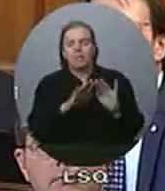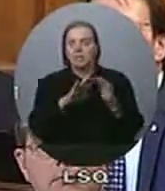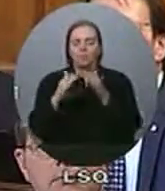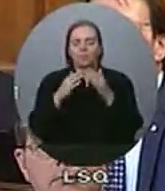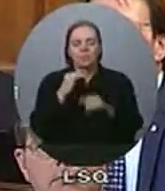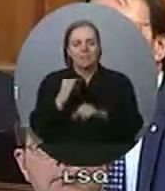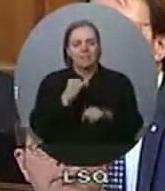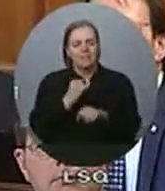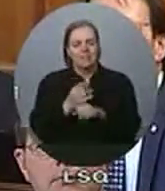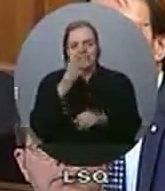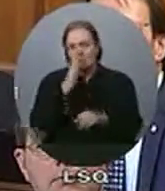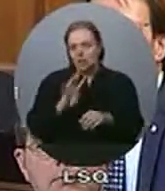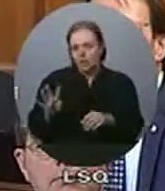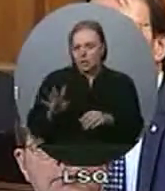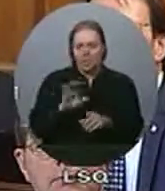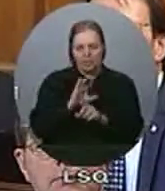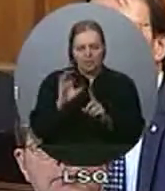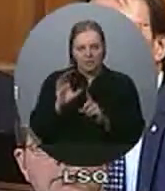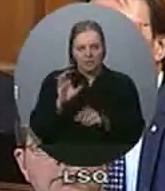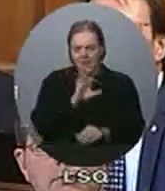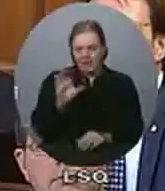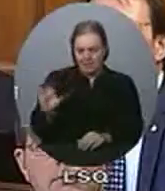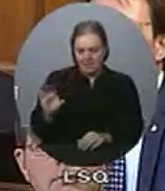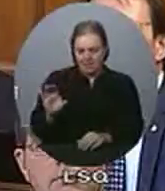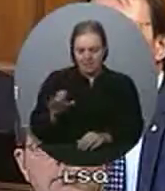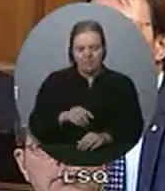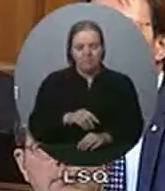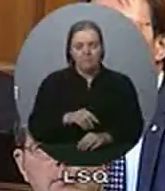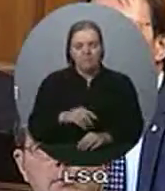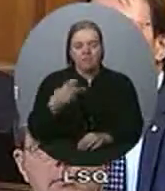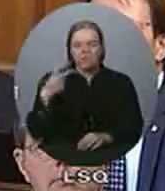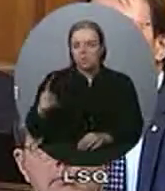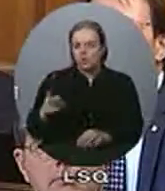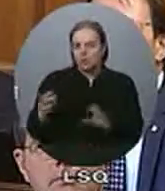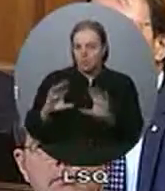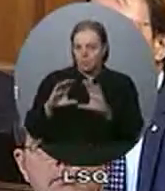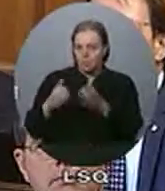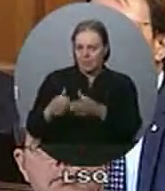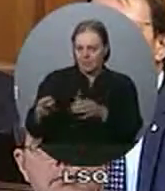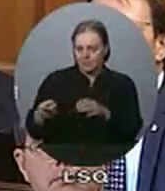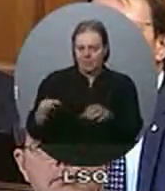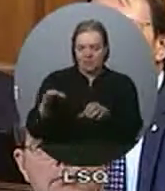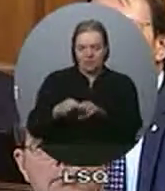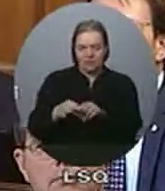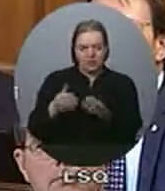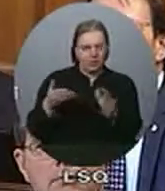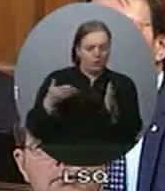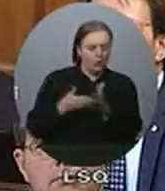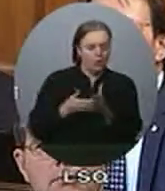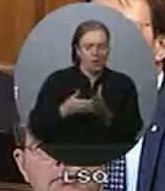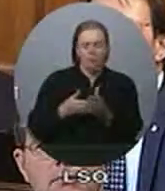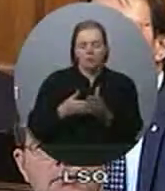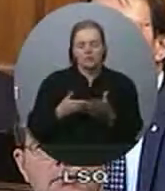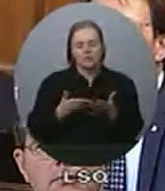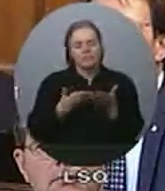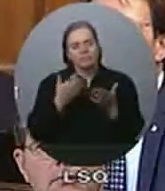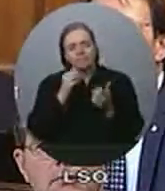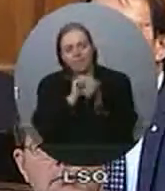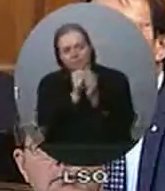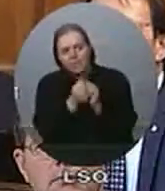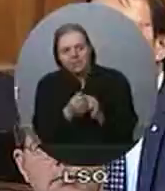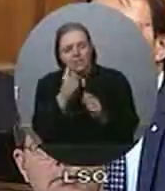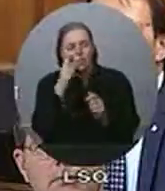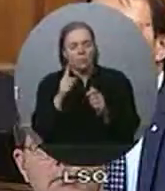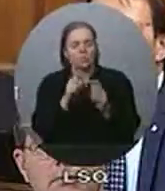internationale d'ignorer le Canada. ils sont partis à voter contre les mesures budgétaires pour appuyer l'adaptation au changement climatique.